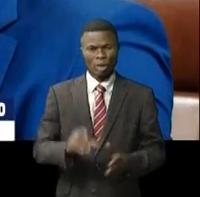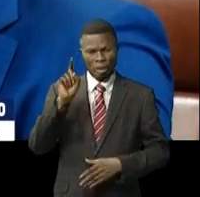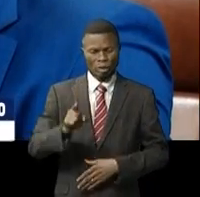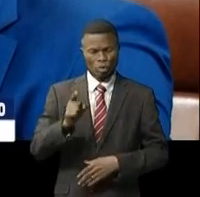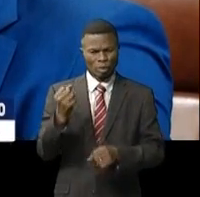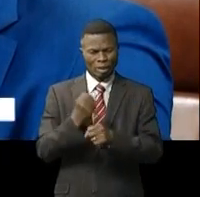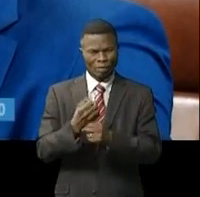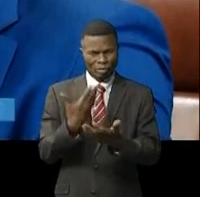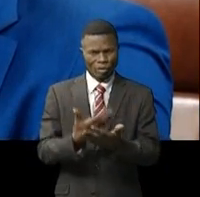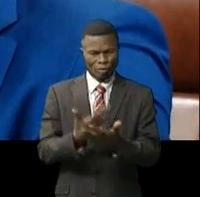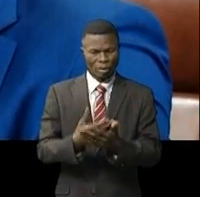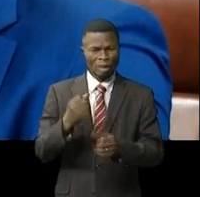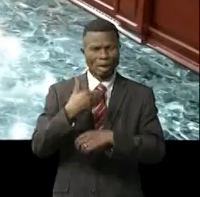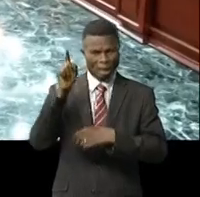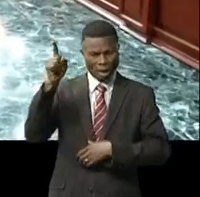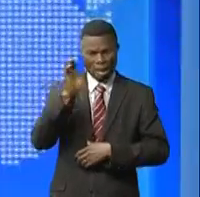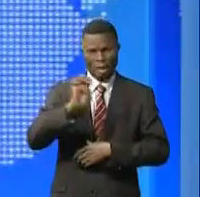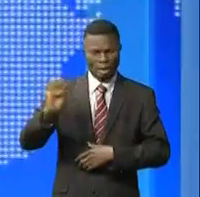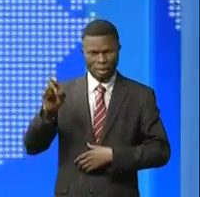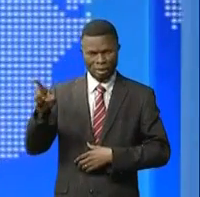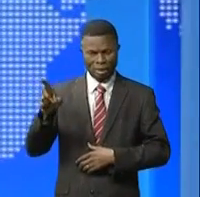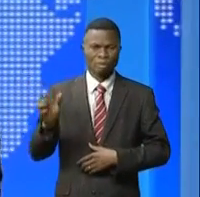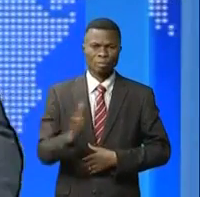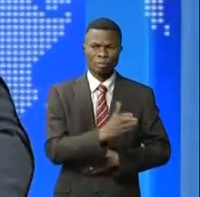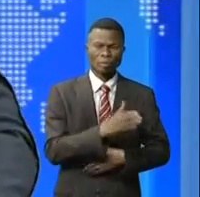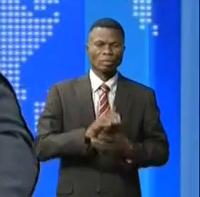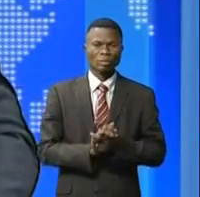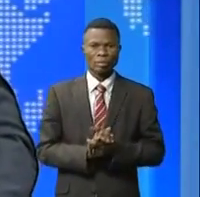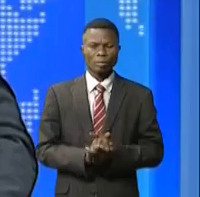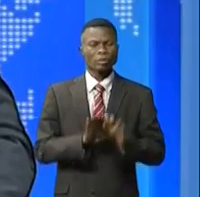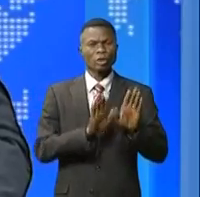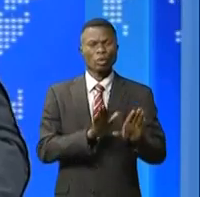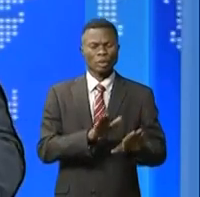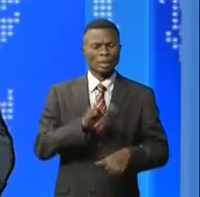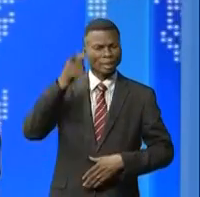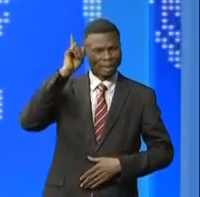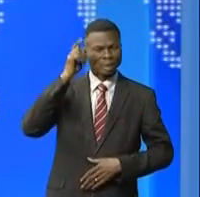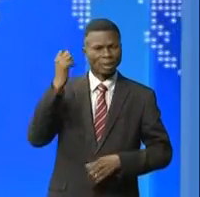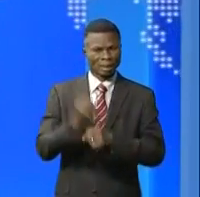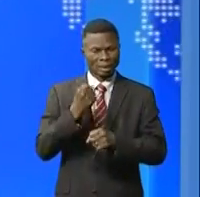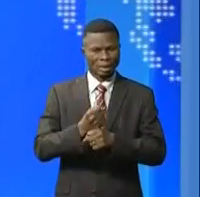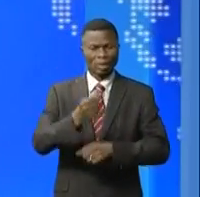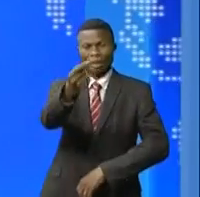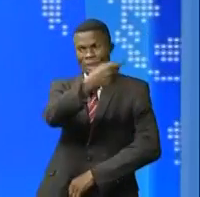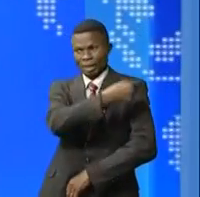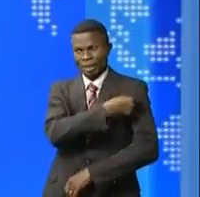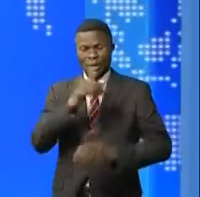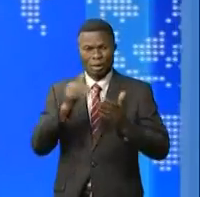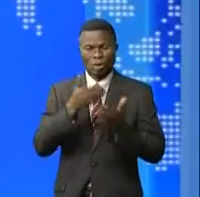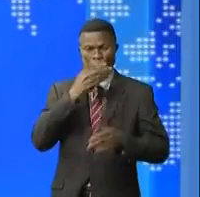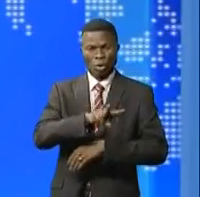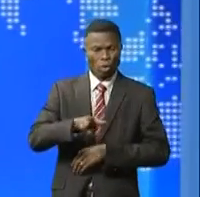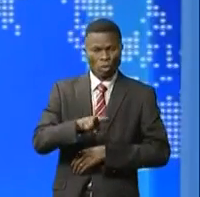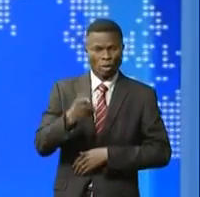accélérer les opérations sur le terrain. Et on l'attendait depuis le lancement de l'opération de vaccination contre la Covid